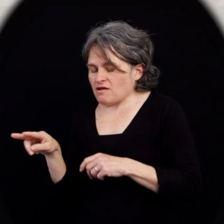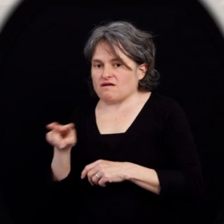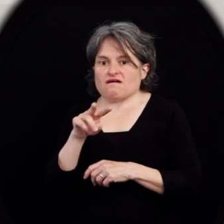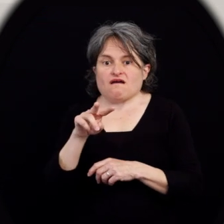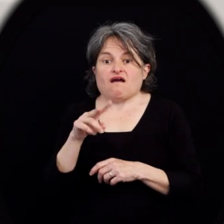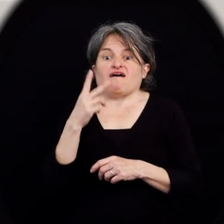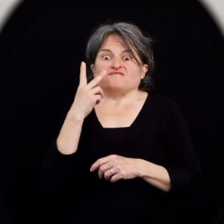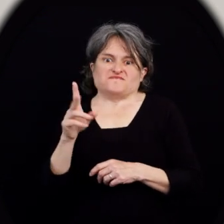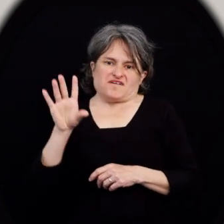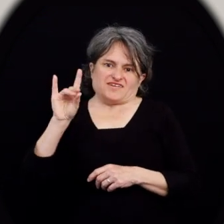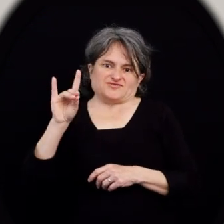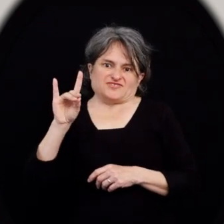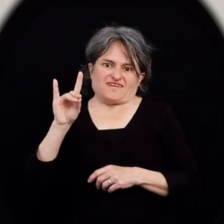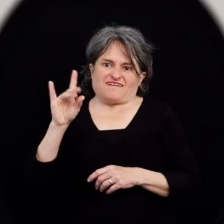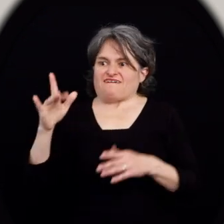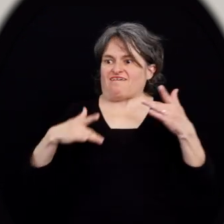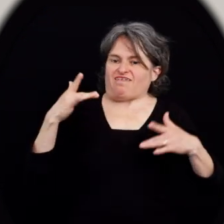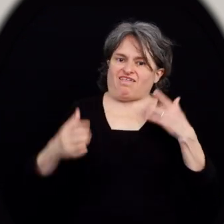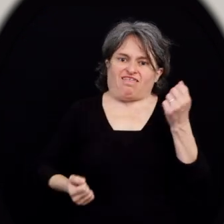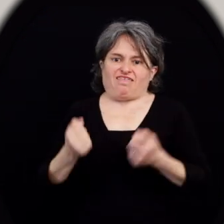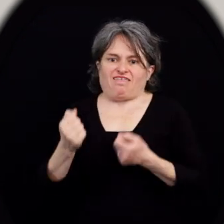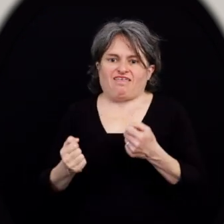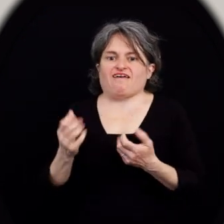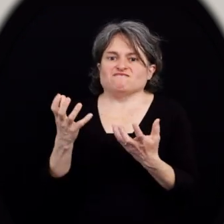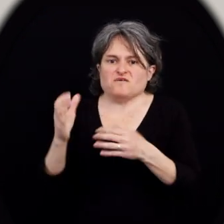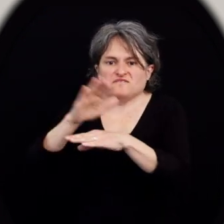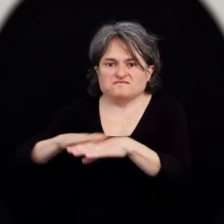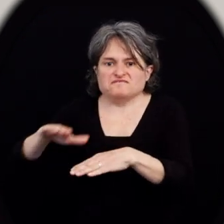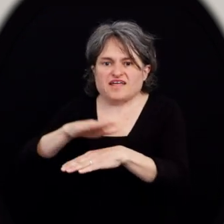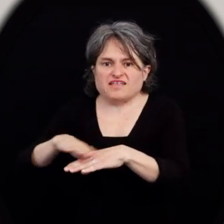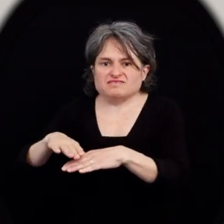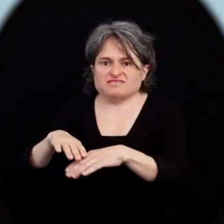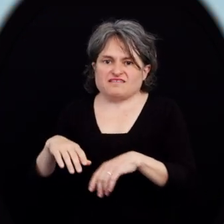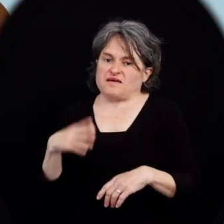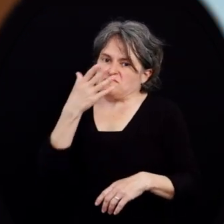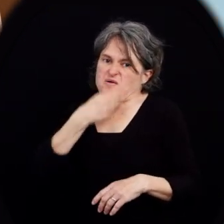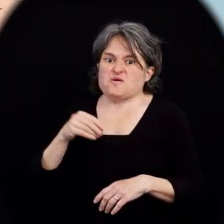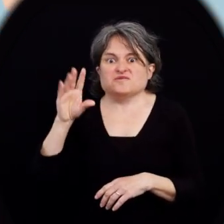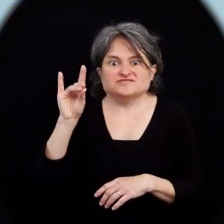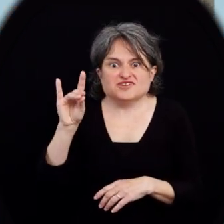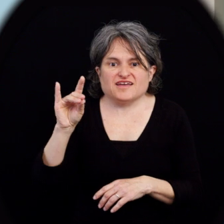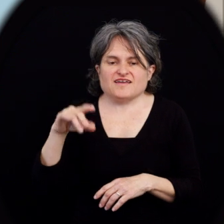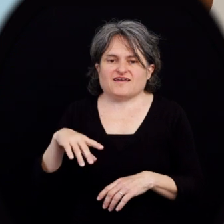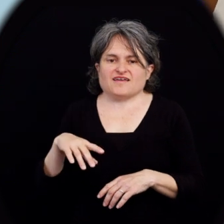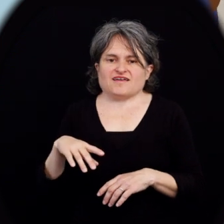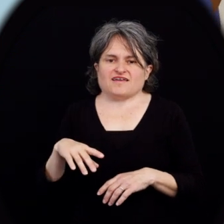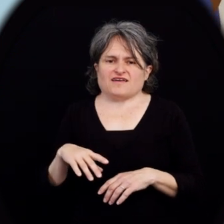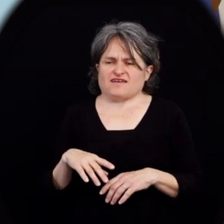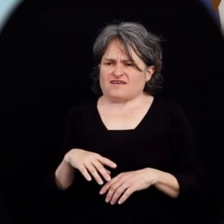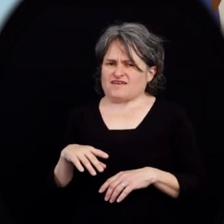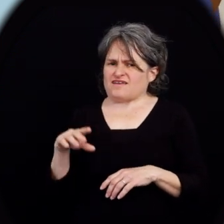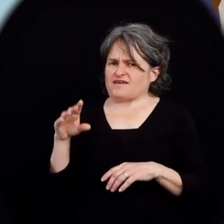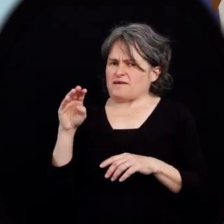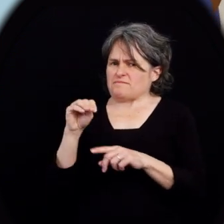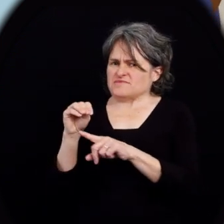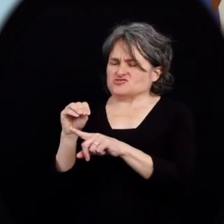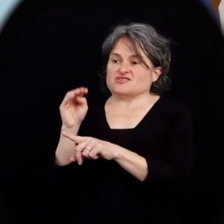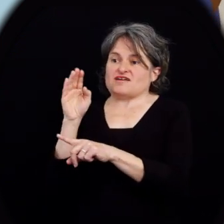Lorsqu'il aperçoit son chien d'assistance, il se précipite sur lui pour venir le flatter. Ah, comme vous avez un beau chien!